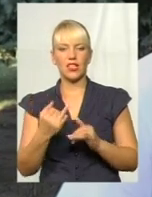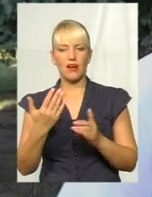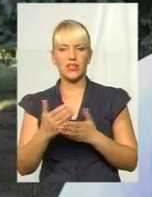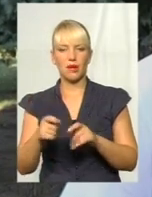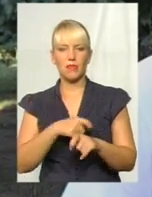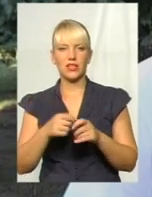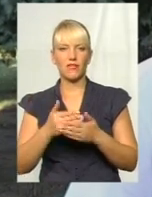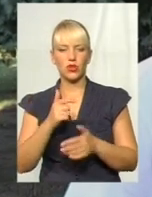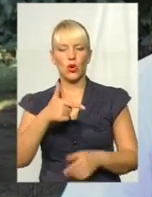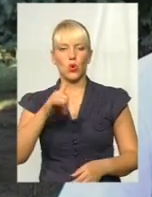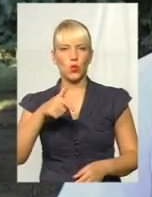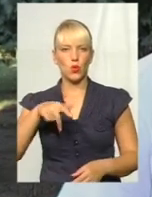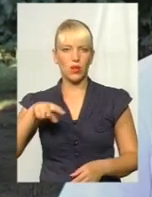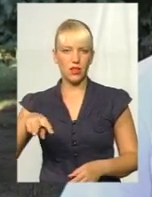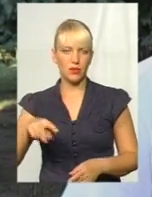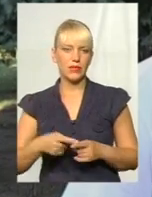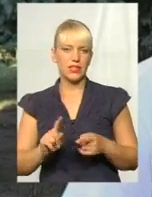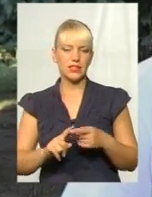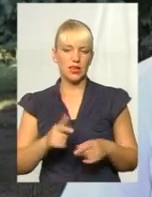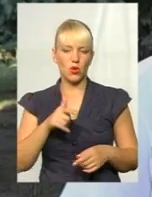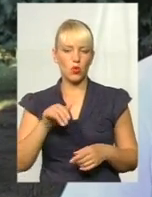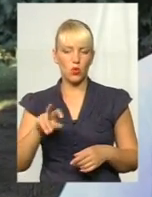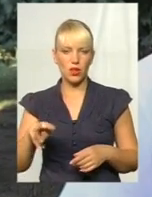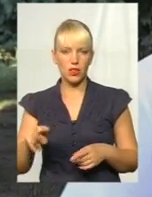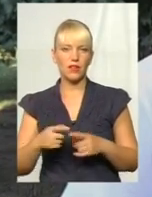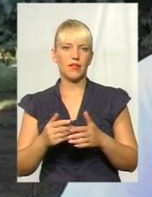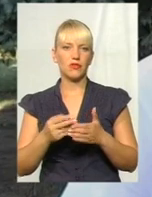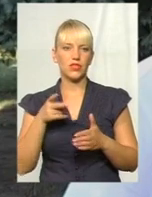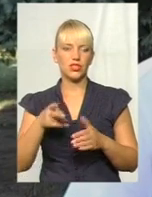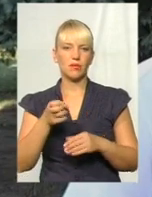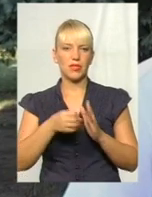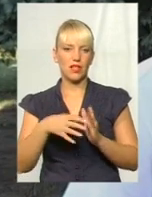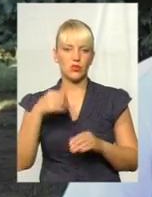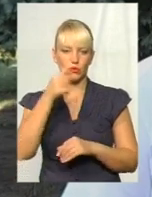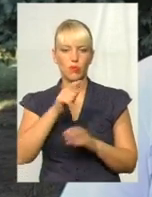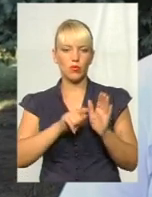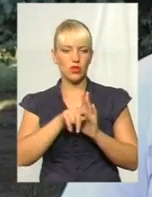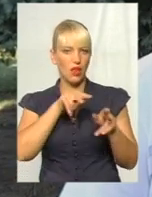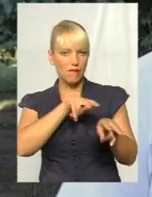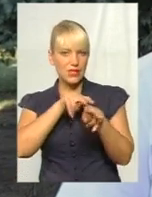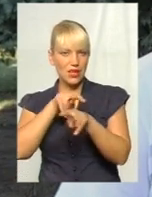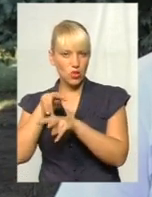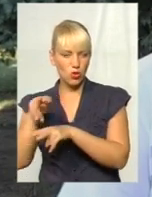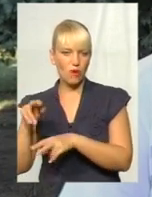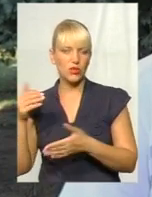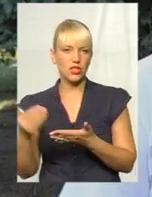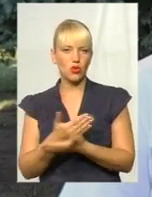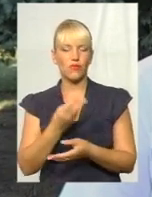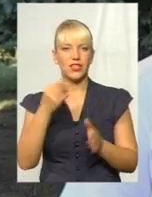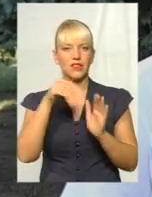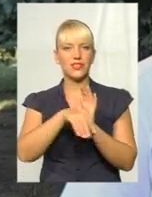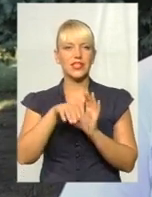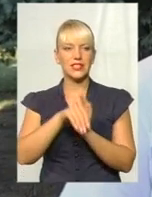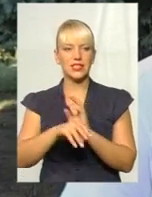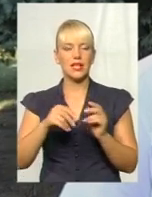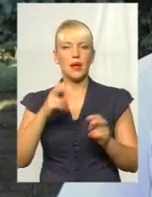Google. Компанія Google з 2015 році почала відслідковувати нові інвестиційні